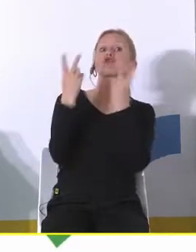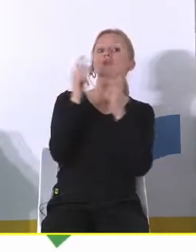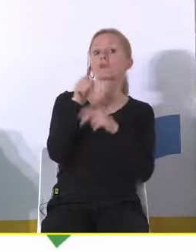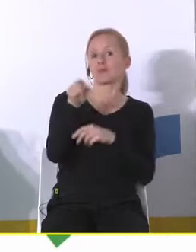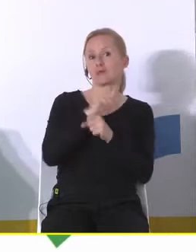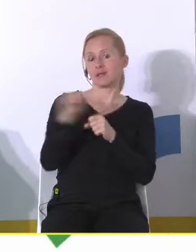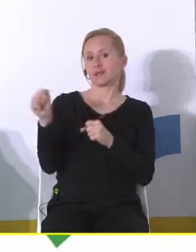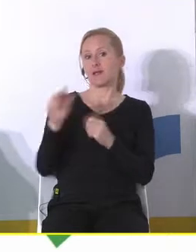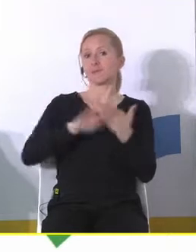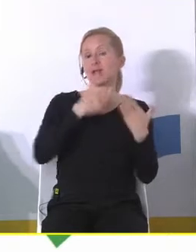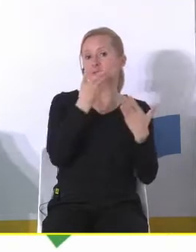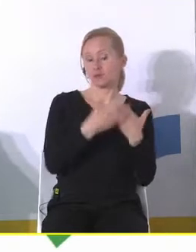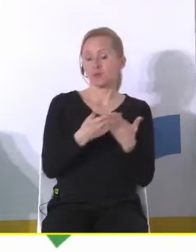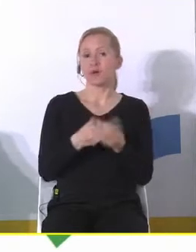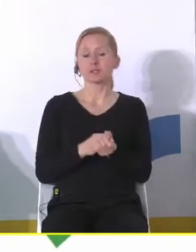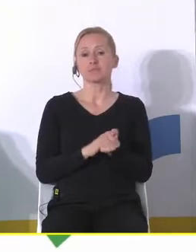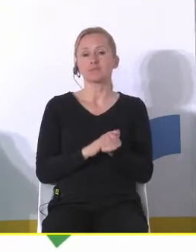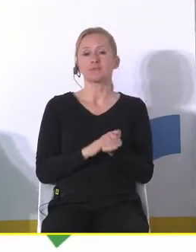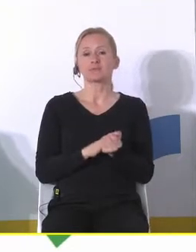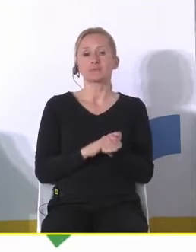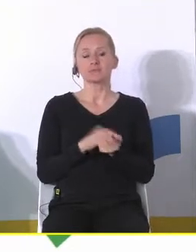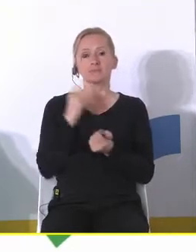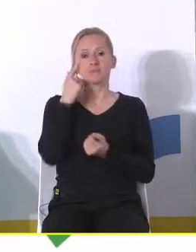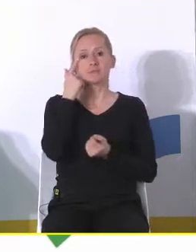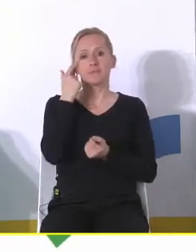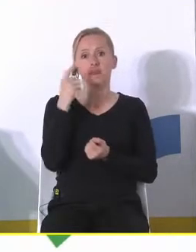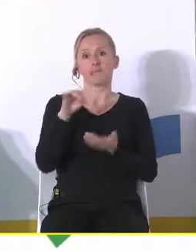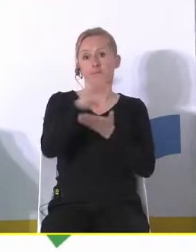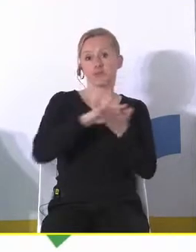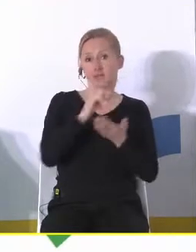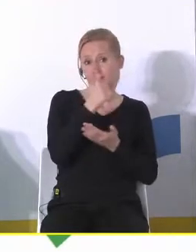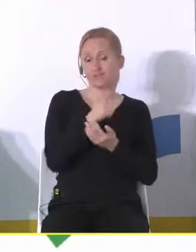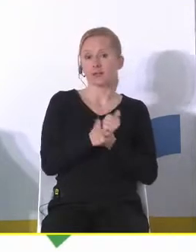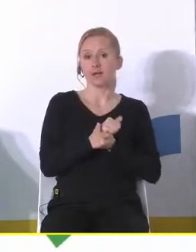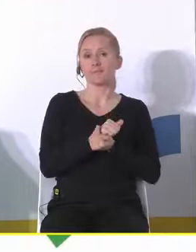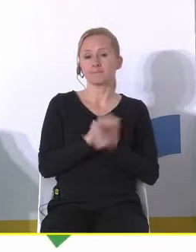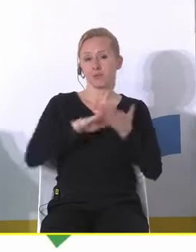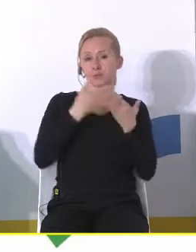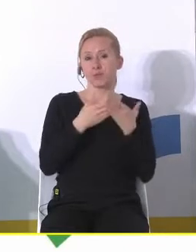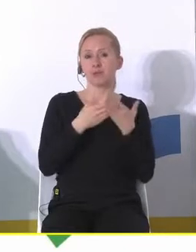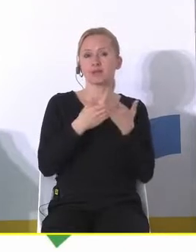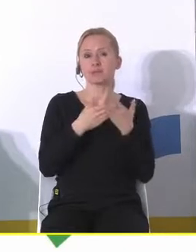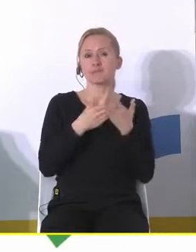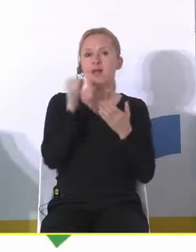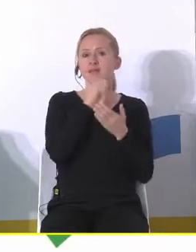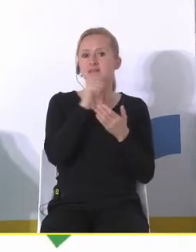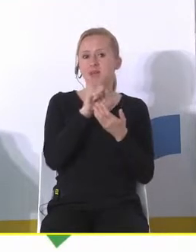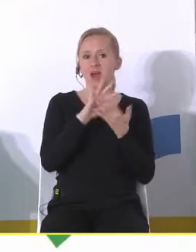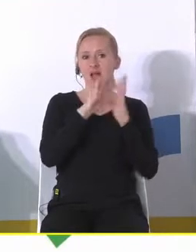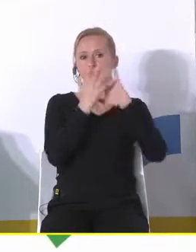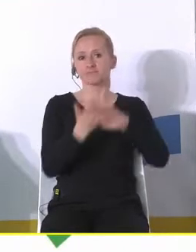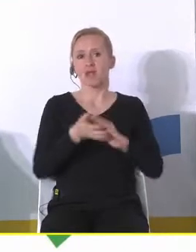przykład w jednej z gmin jest zabytkowa ciepłownia